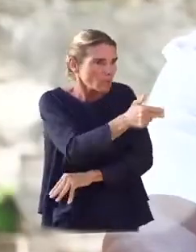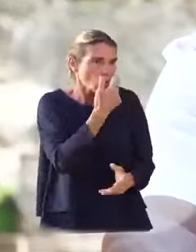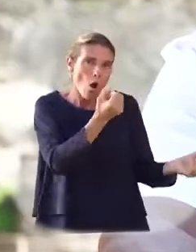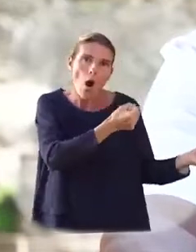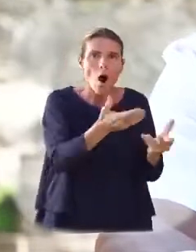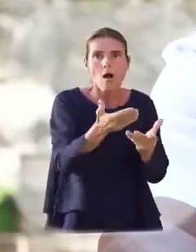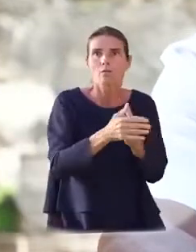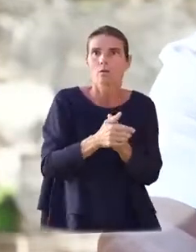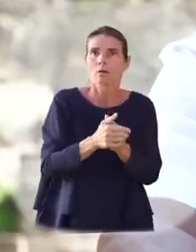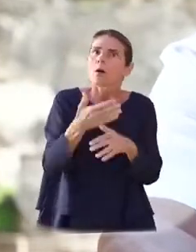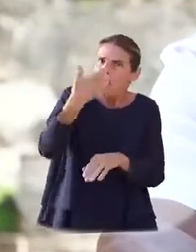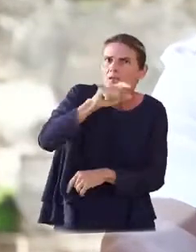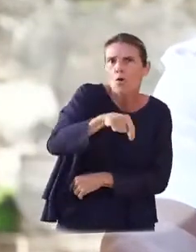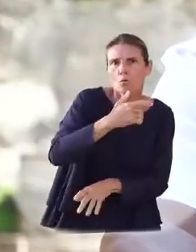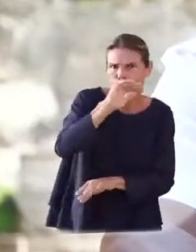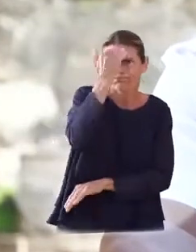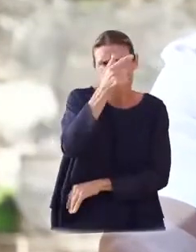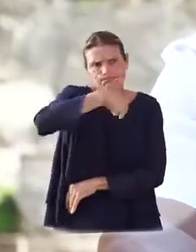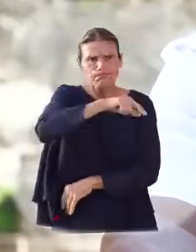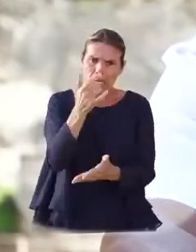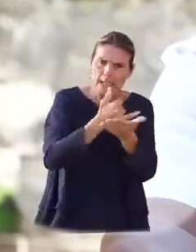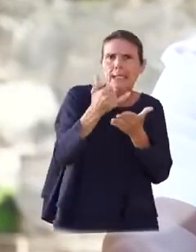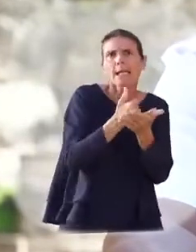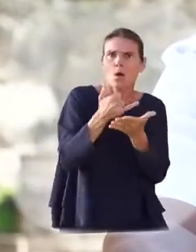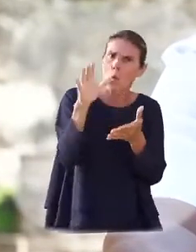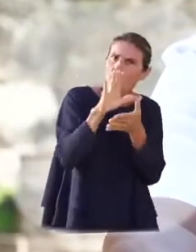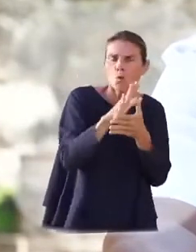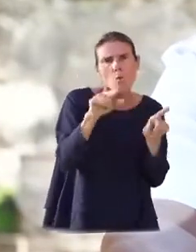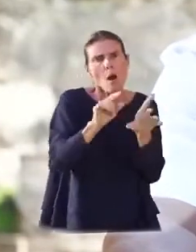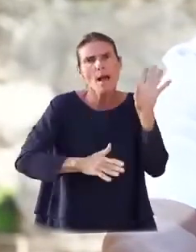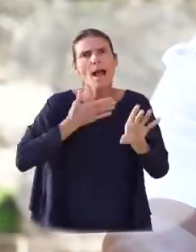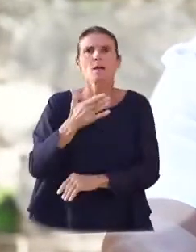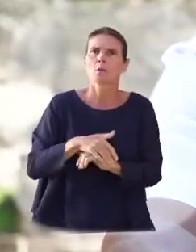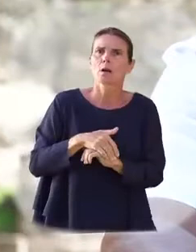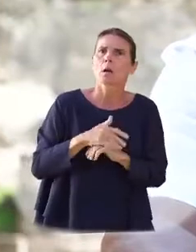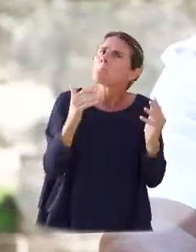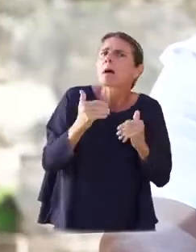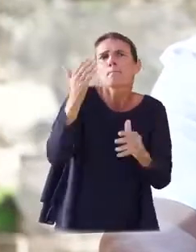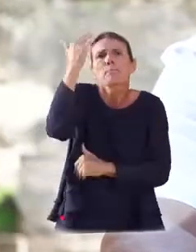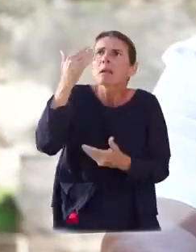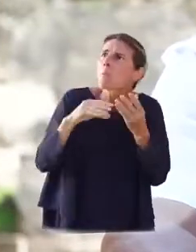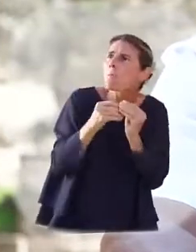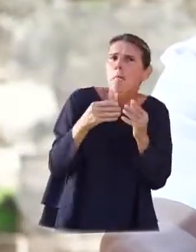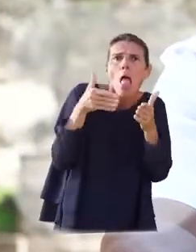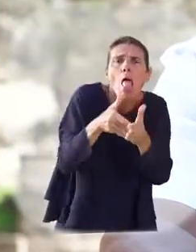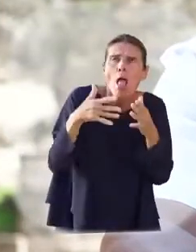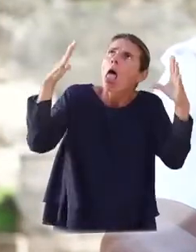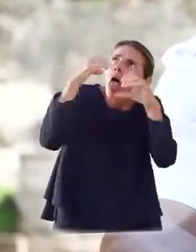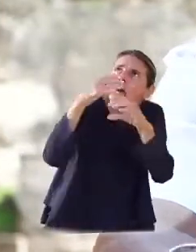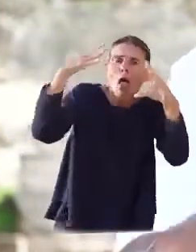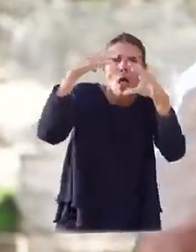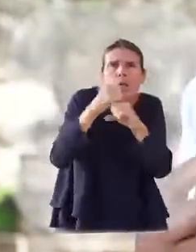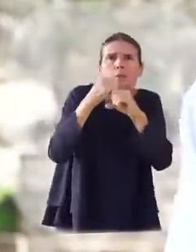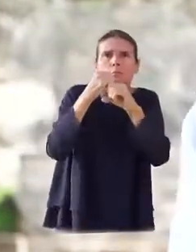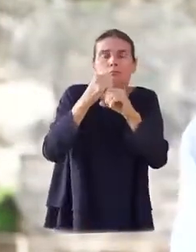Sachons mieux apprécier notre pays Guadeloupe, malgré quelquefois ces nuages sombres qui pointent dans notre ciel bleu d'azur.